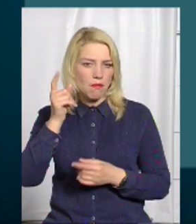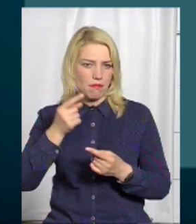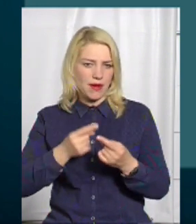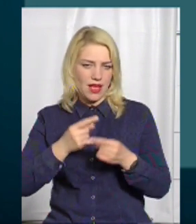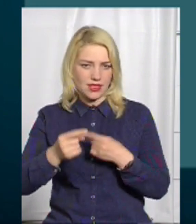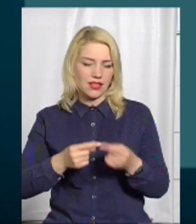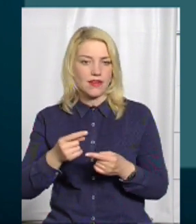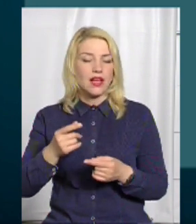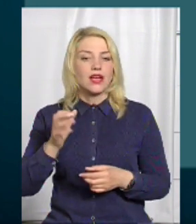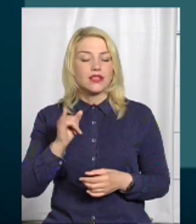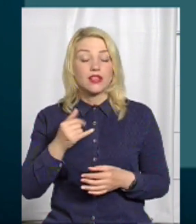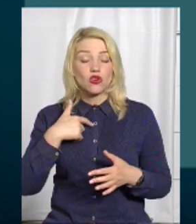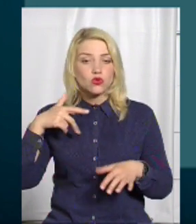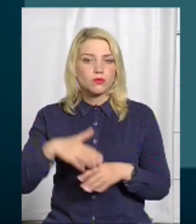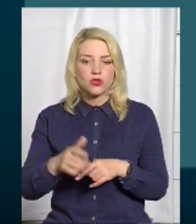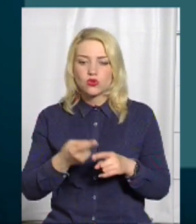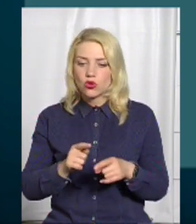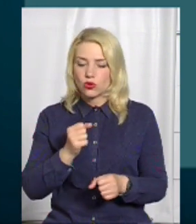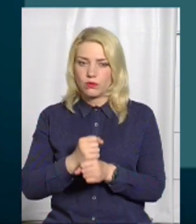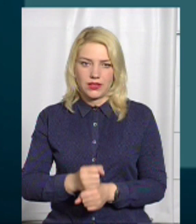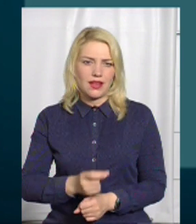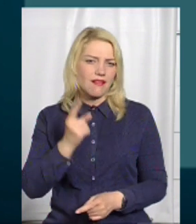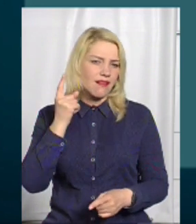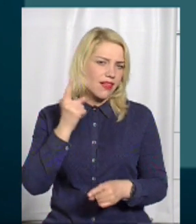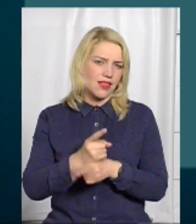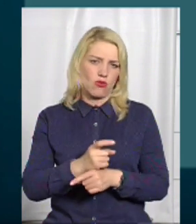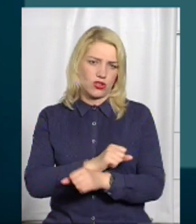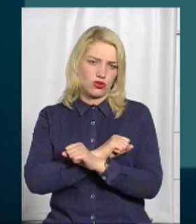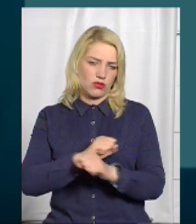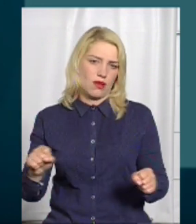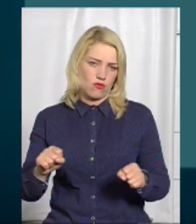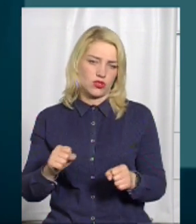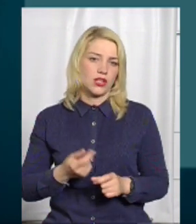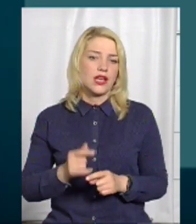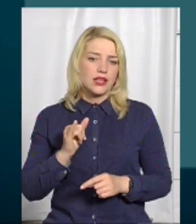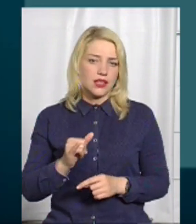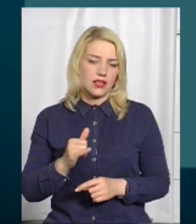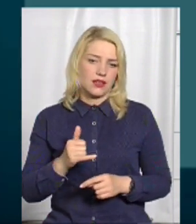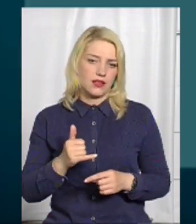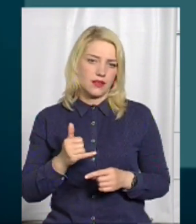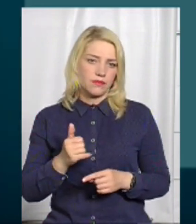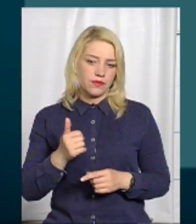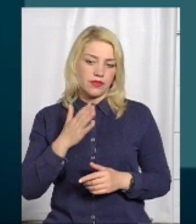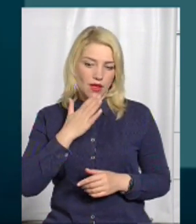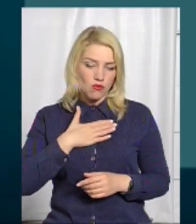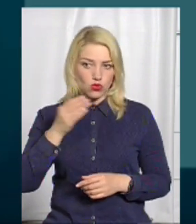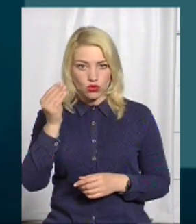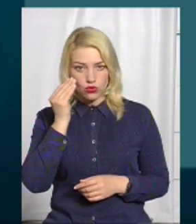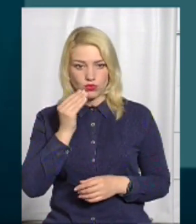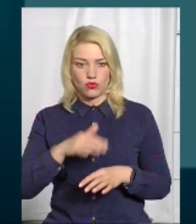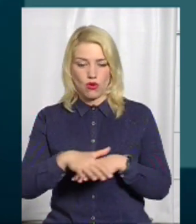розуміти, що цього робити категорично не можна. На мою думку, звичайно, громада села